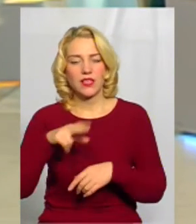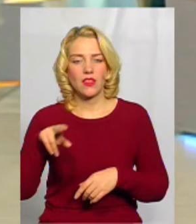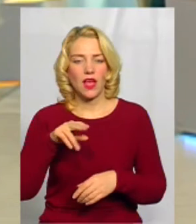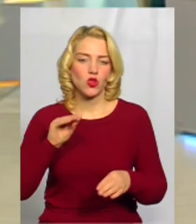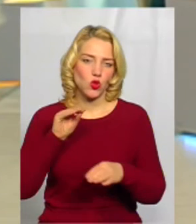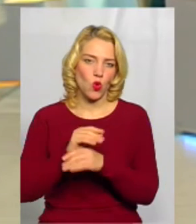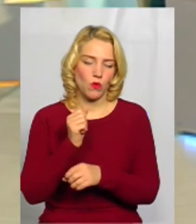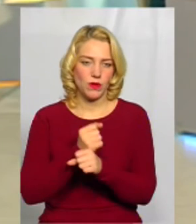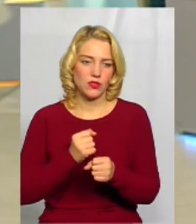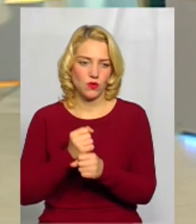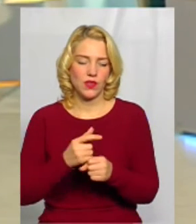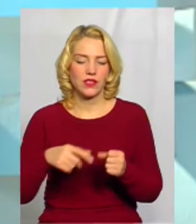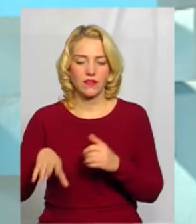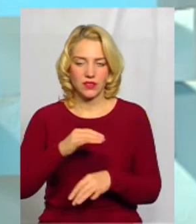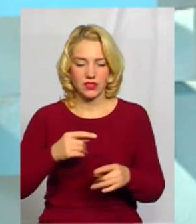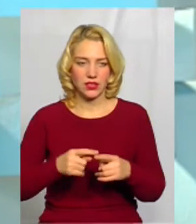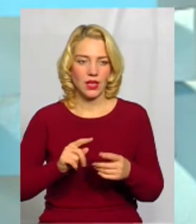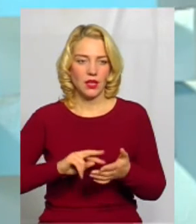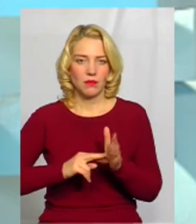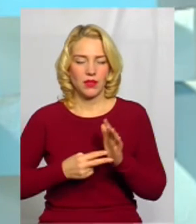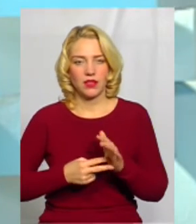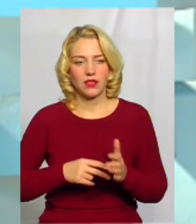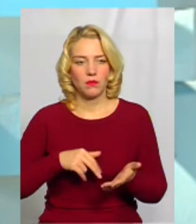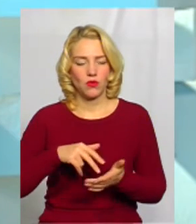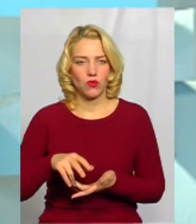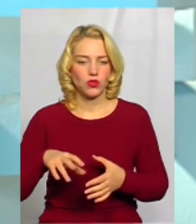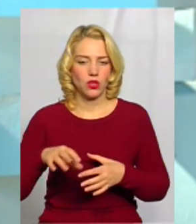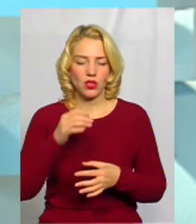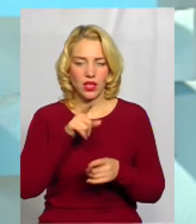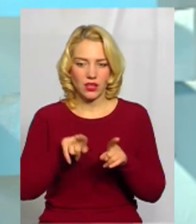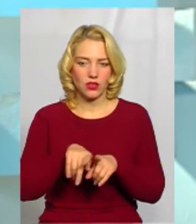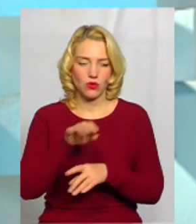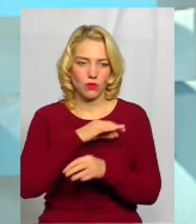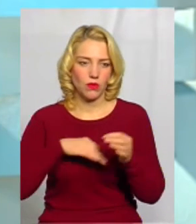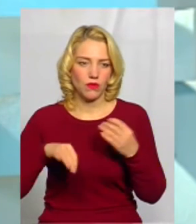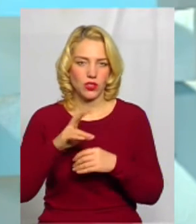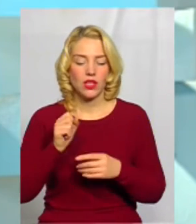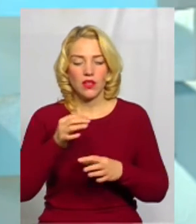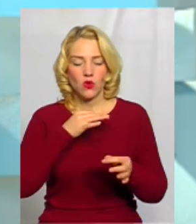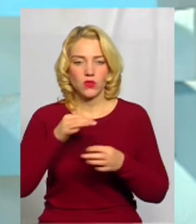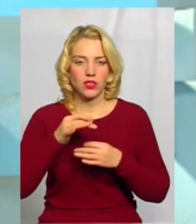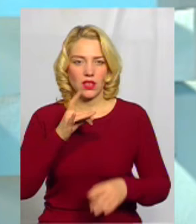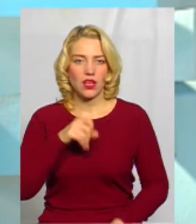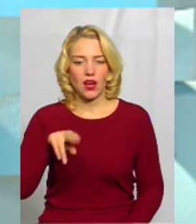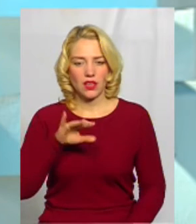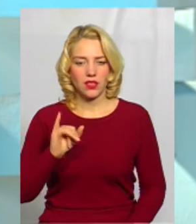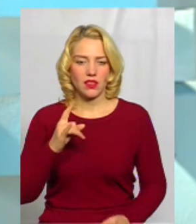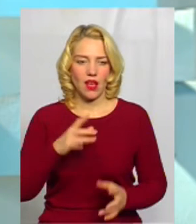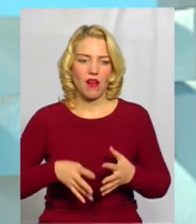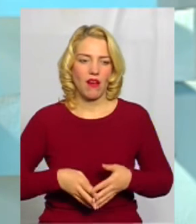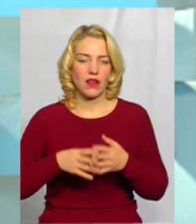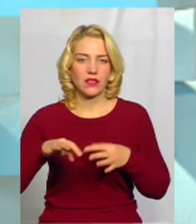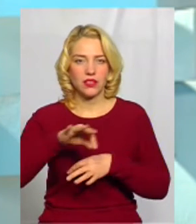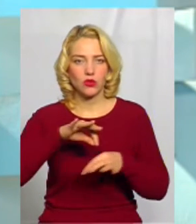всі історико-архітектурні опорні плани проходять такі обговорення, на консультативній раді, так і на архітектурній